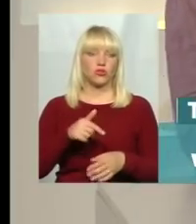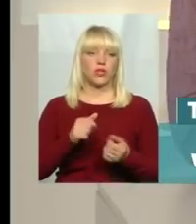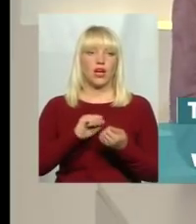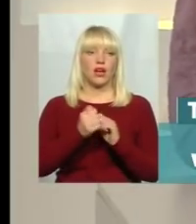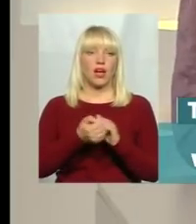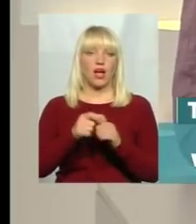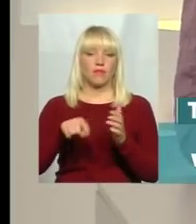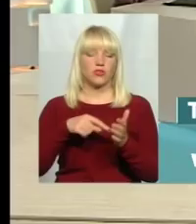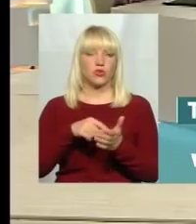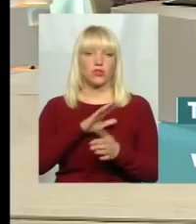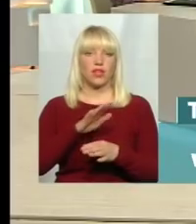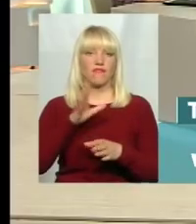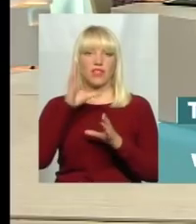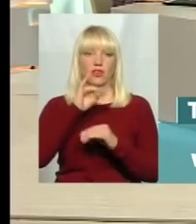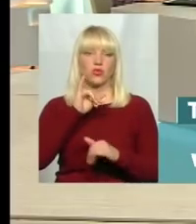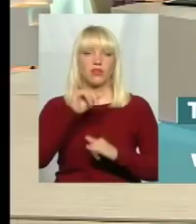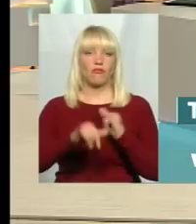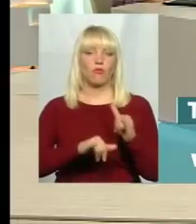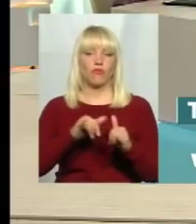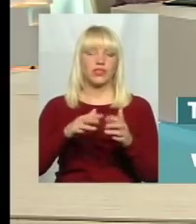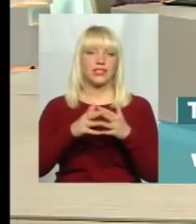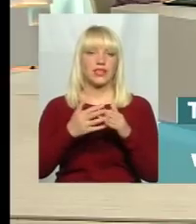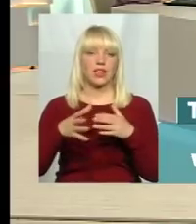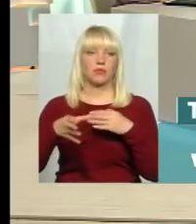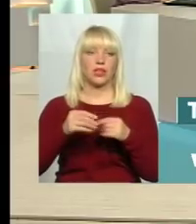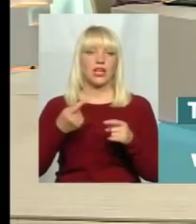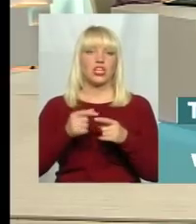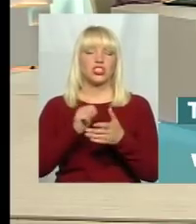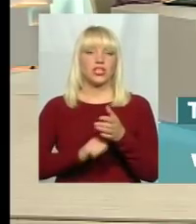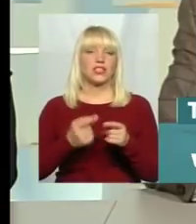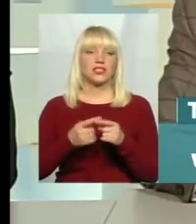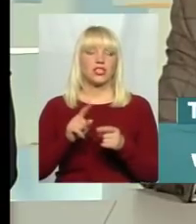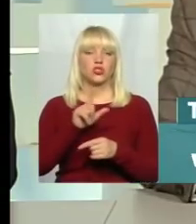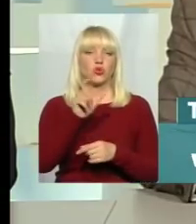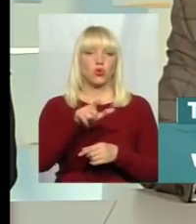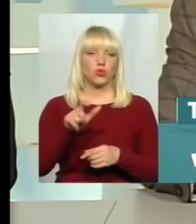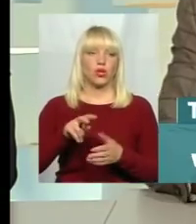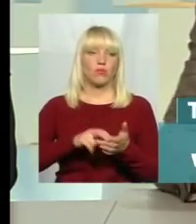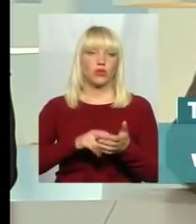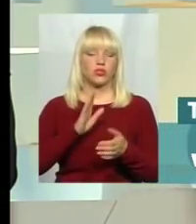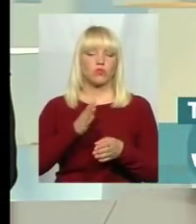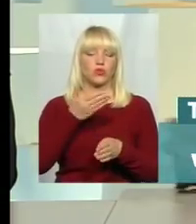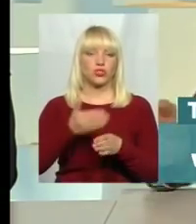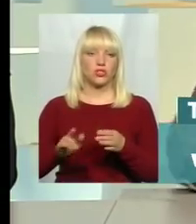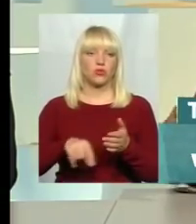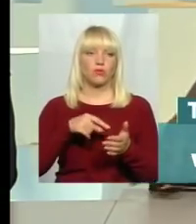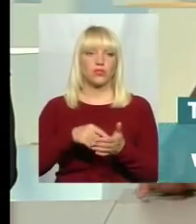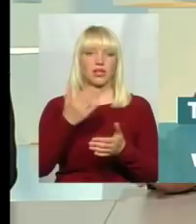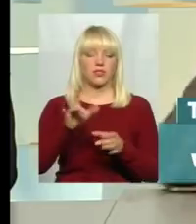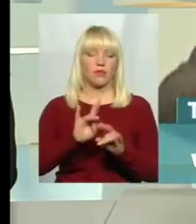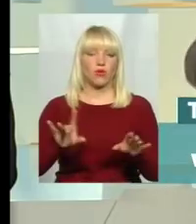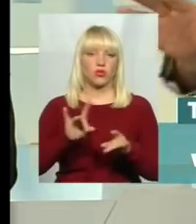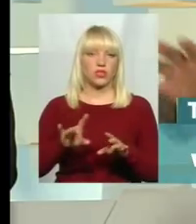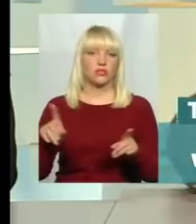села приєднатися? От саме через те, що люди бояться того всього, що ми тільки що говорили. Вони бояться, що вони стануть частиною міста. Їм розказують, що ви до нас